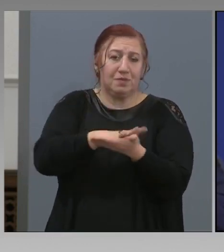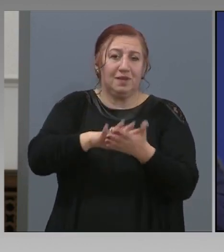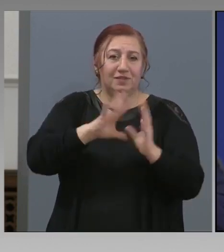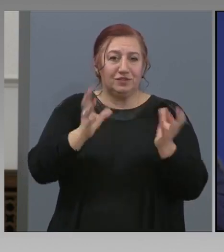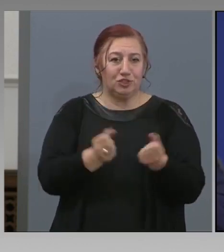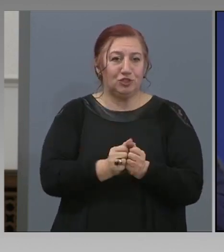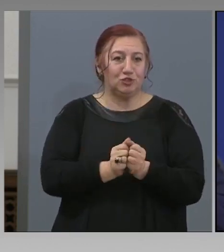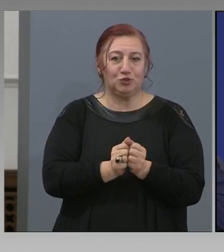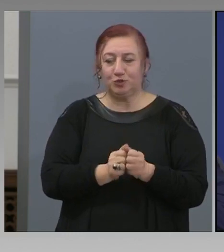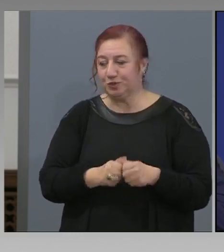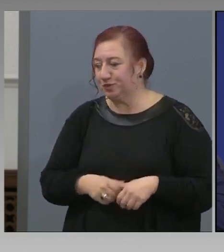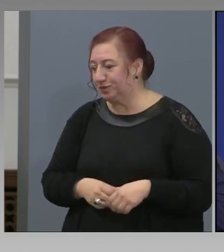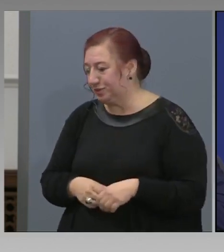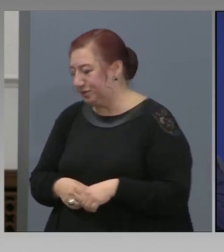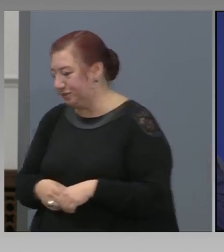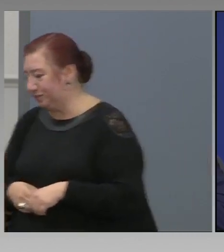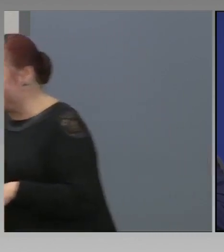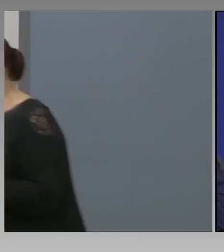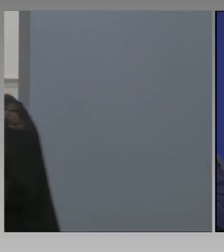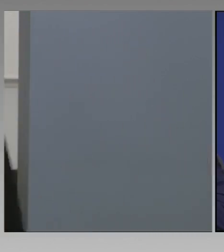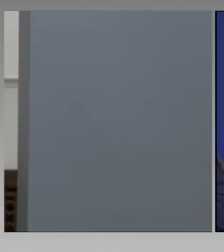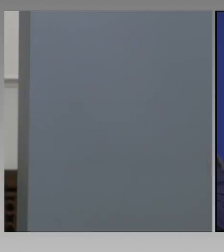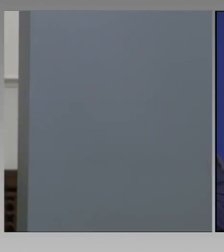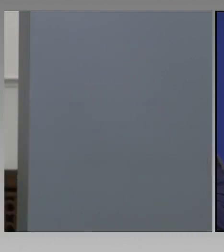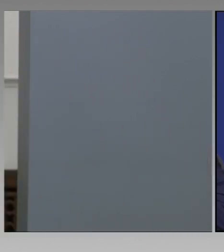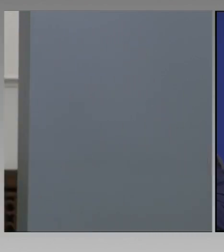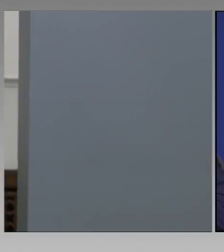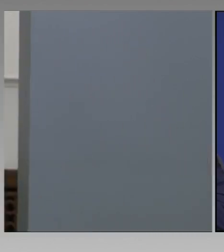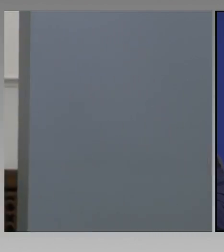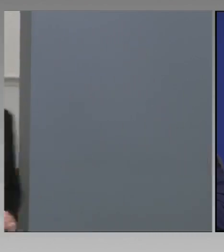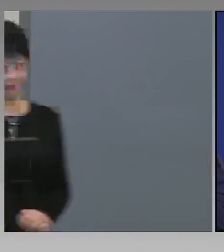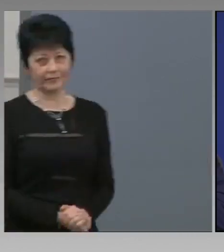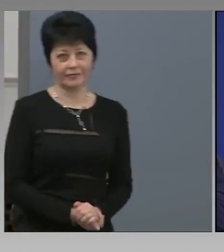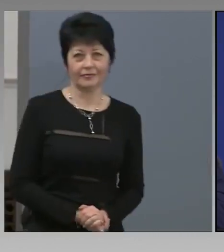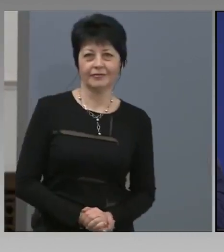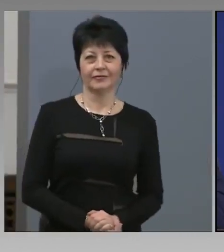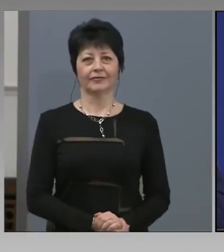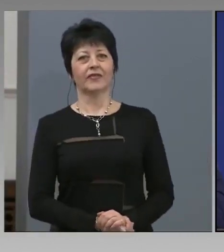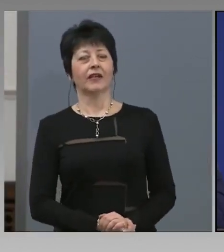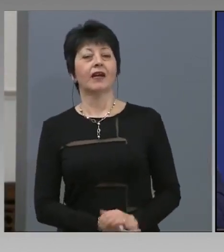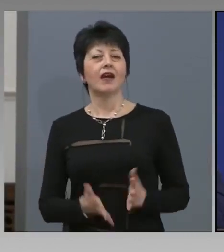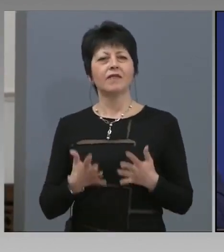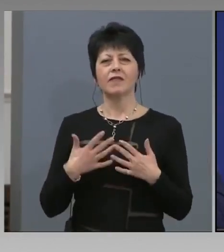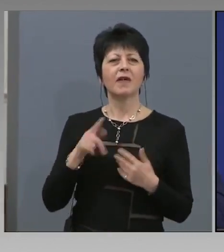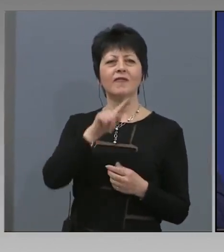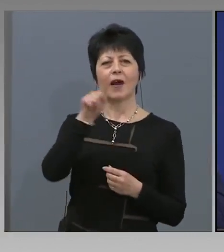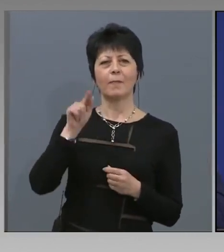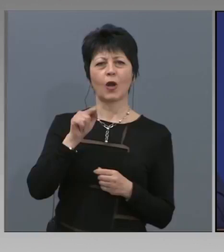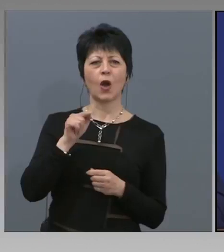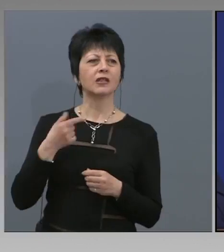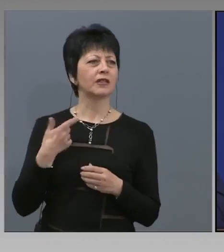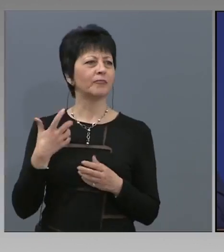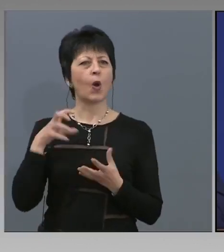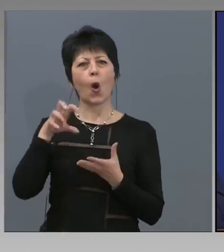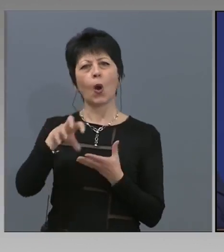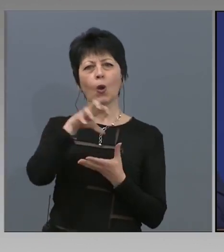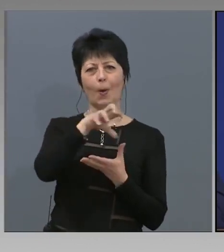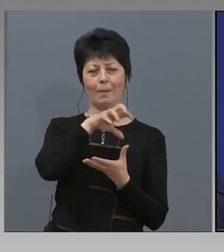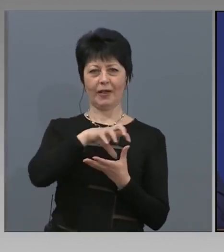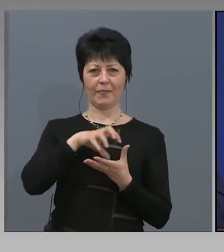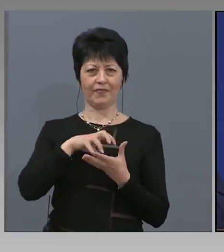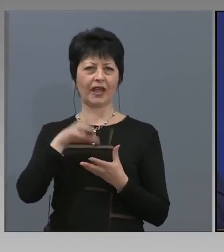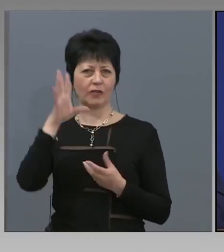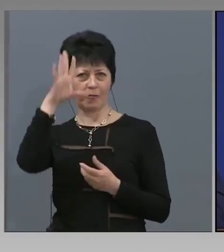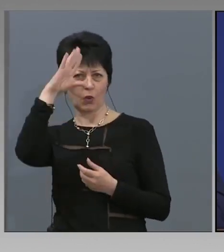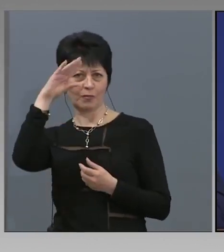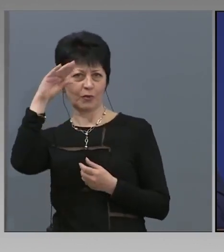Добър ден, ако позвоните на сам Петър Ананев от BTV, имам няколко въпроса, са разпределени по групи. Първи ми въпрос е към господата